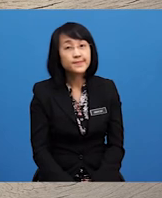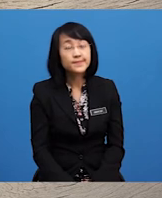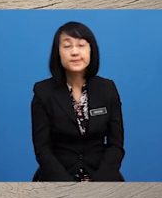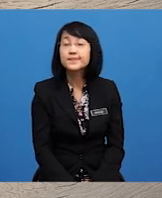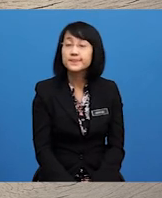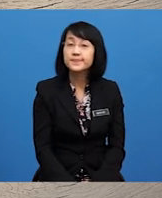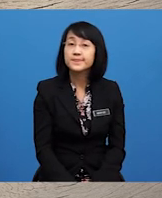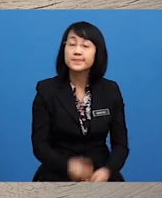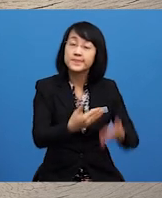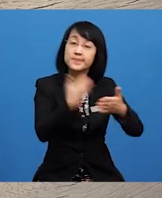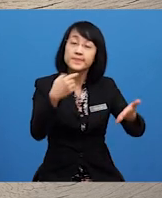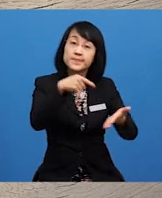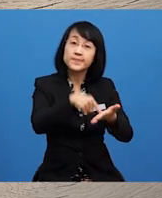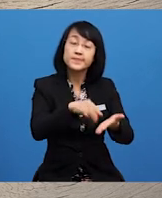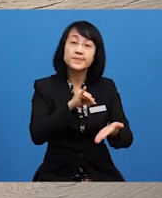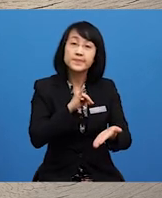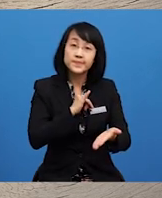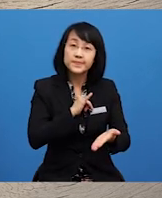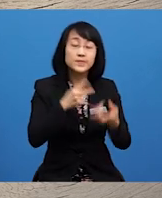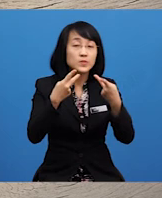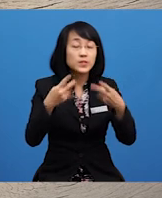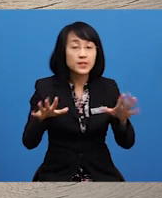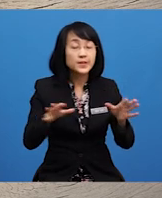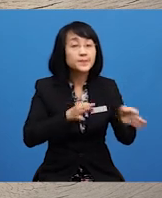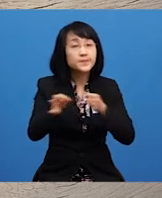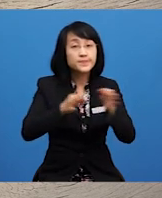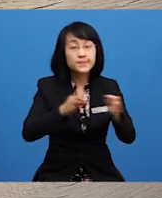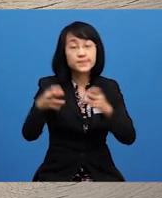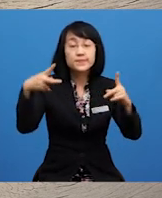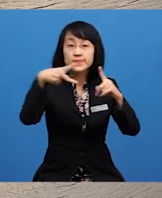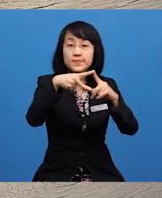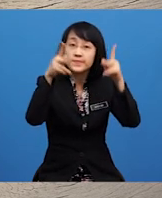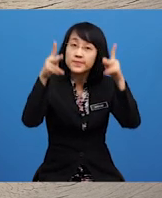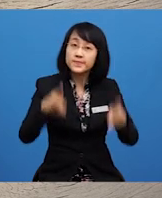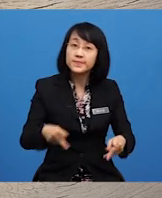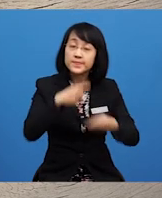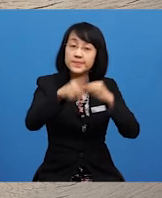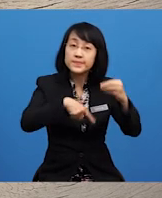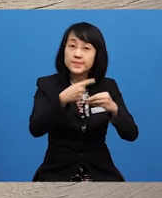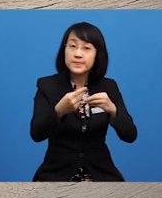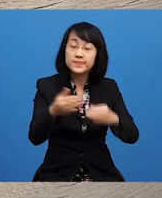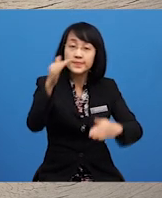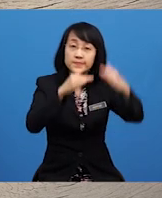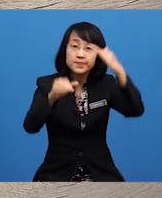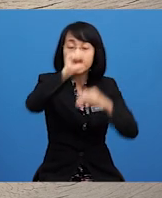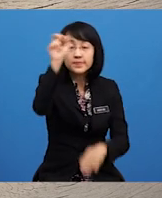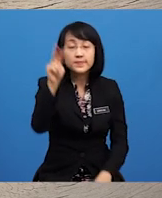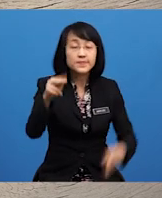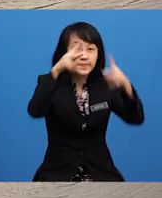Sebelum Ini Saya Pernah Menerangkan Kepada Pelajar Tentang Binaan Soalan